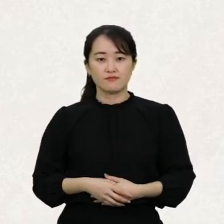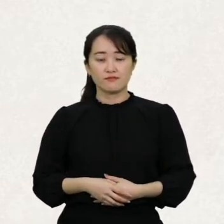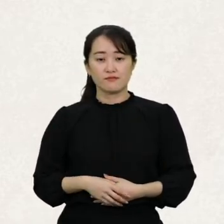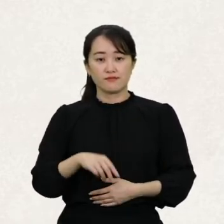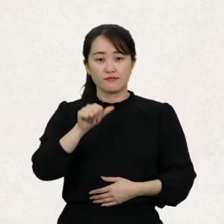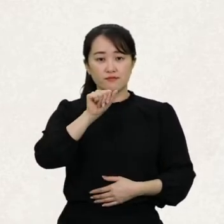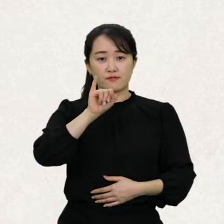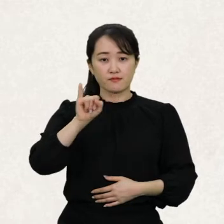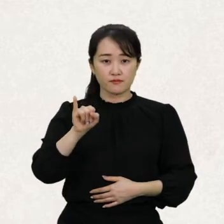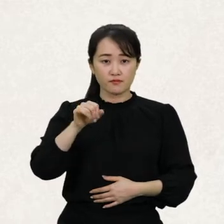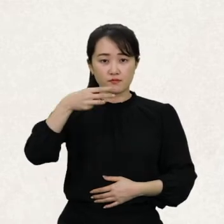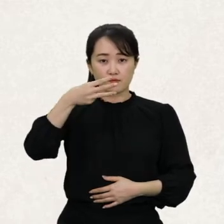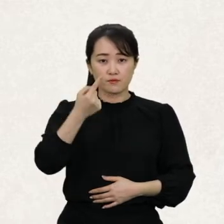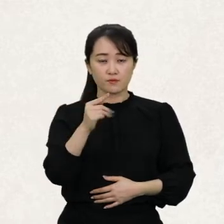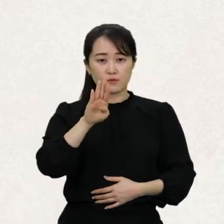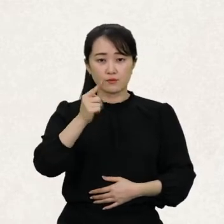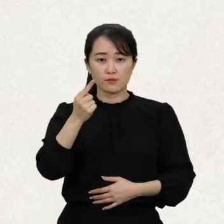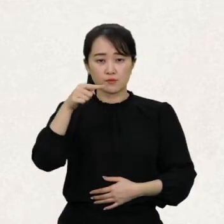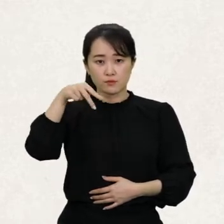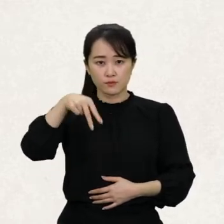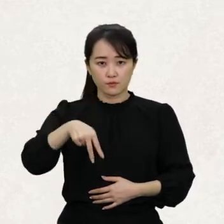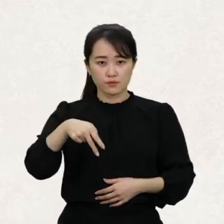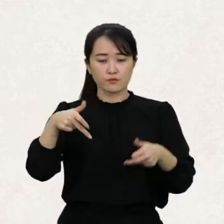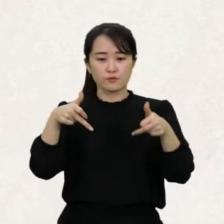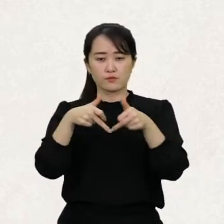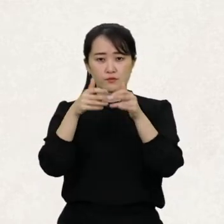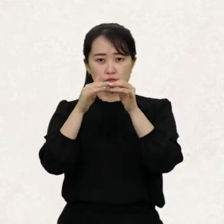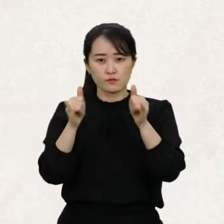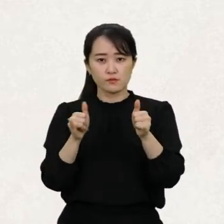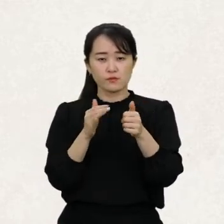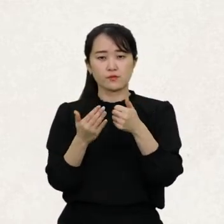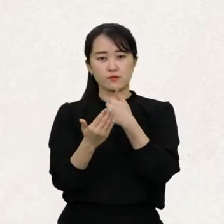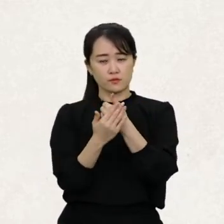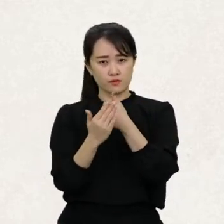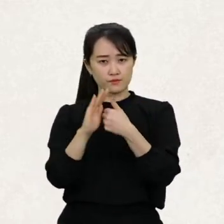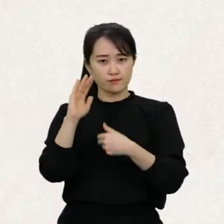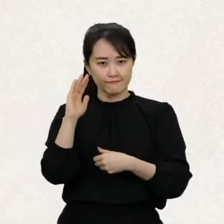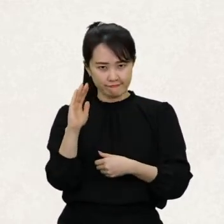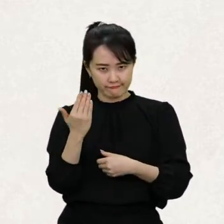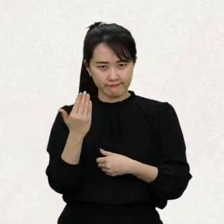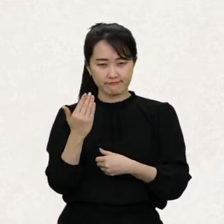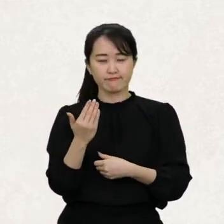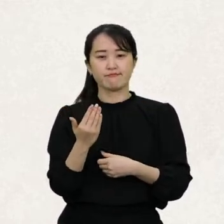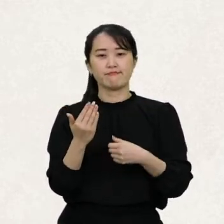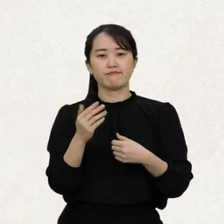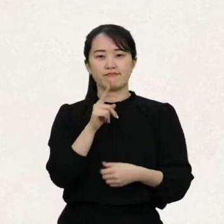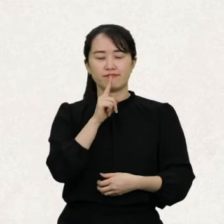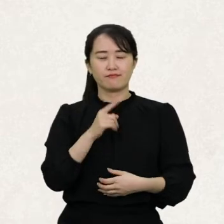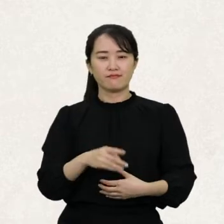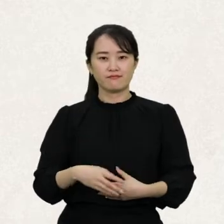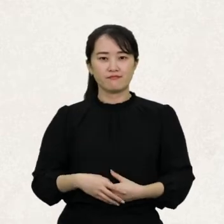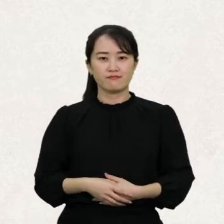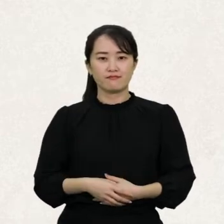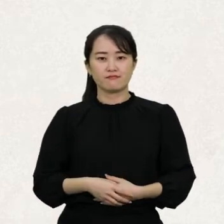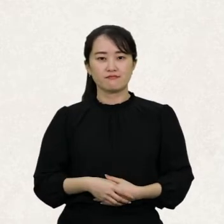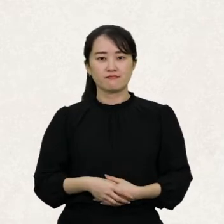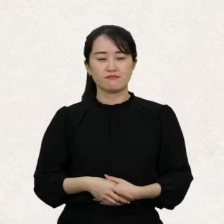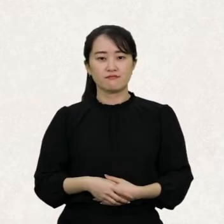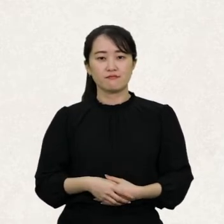AI 로봇은 장애인의 이동이나 생활에 도움이 되는 기술이기 때문에 보조기술이라고 볼 수 있어요.